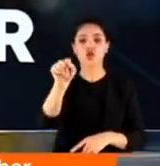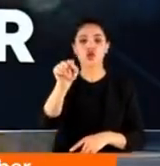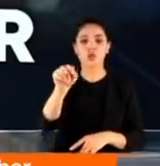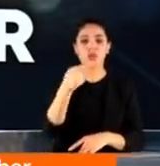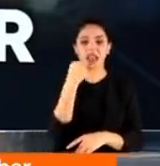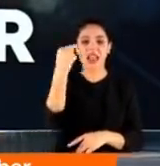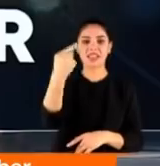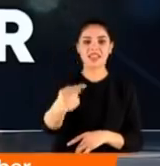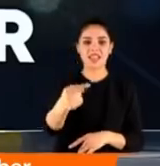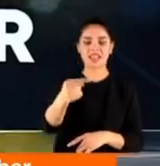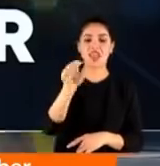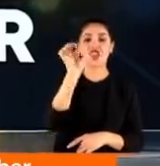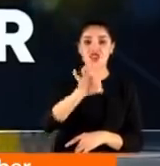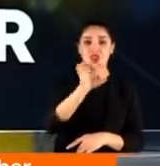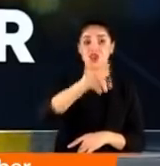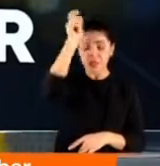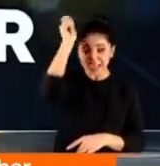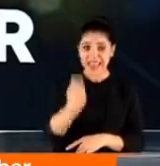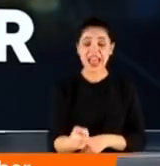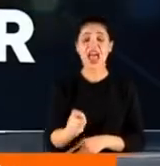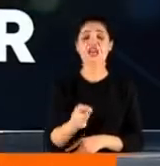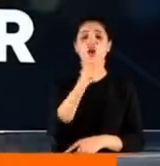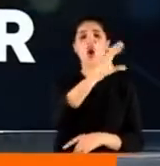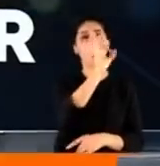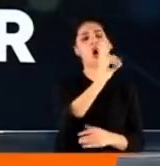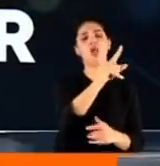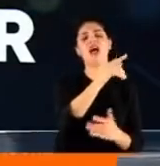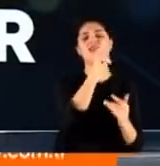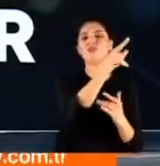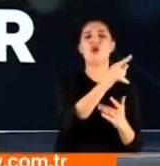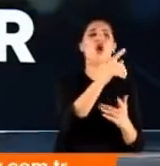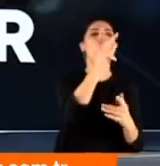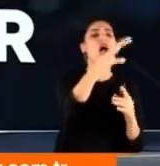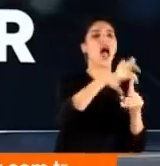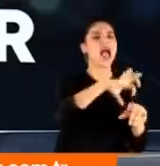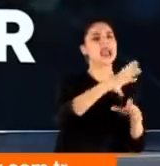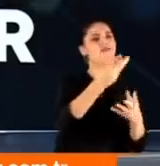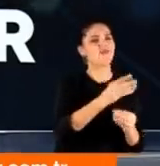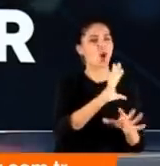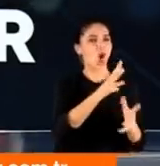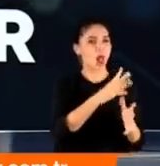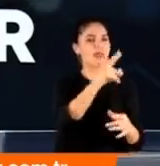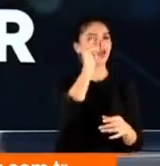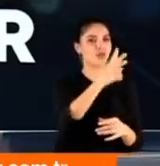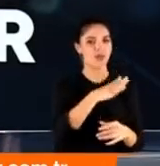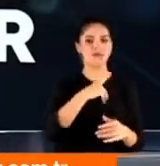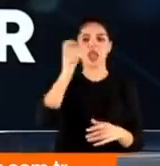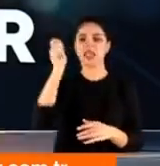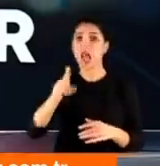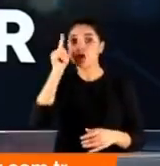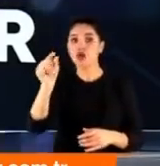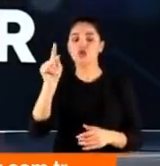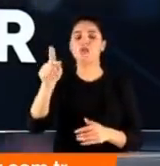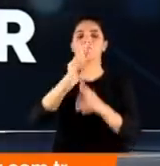Biraz önce dedik ya olağan şüpheliler, hastalık taşıyabilenler ya da ulaşacak olanlar diye. Şimdi bir de gerçek şüpheliler var. Polis ekipleri dün akşam onlardan